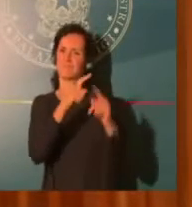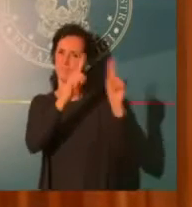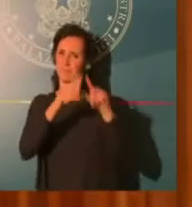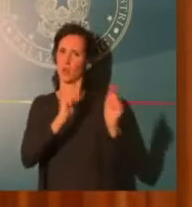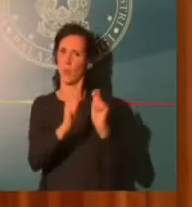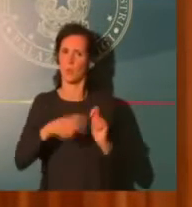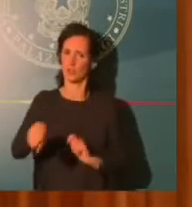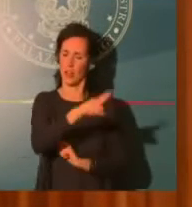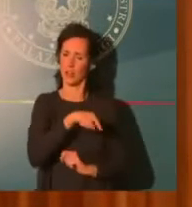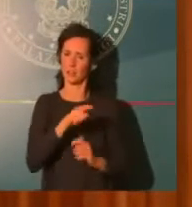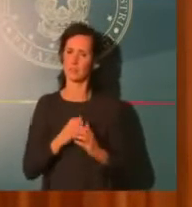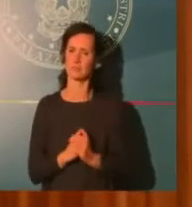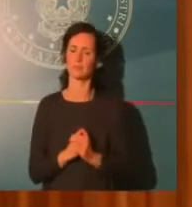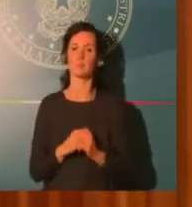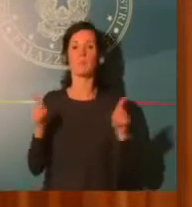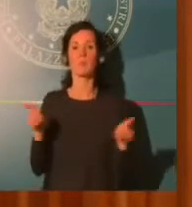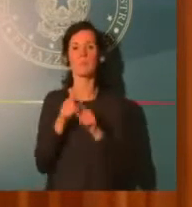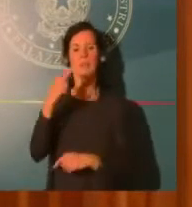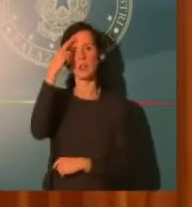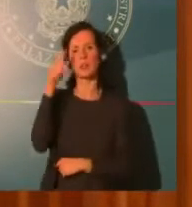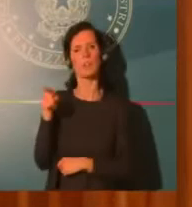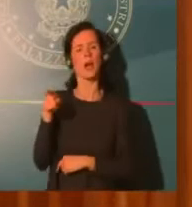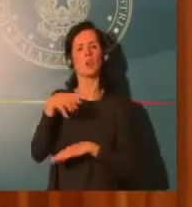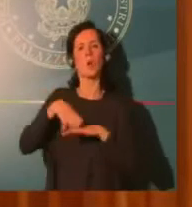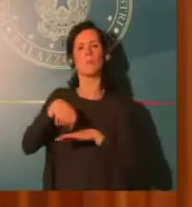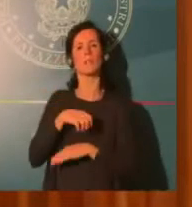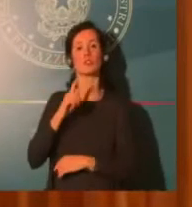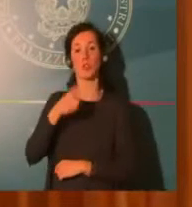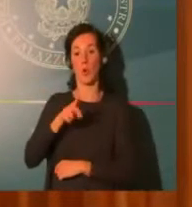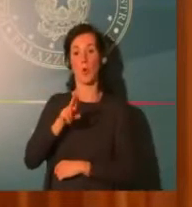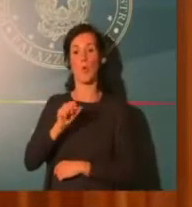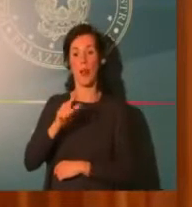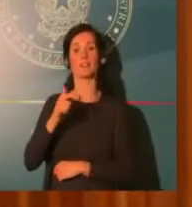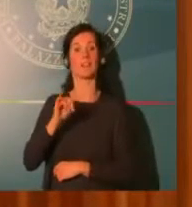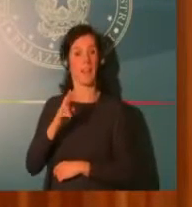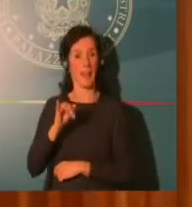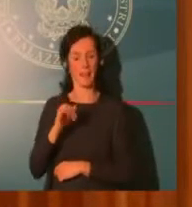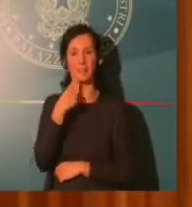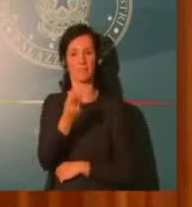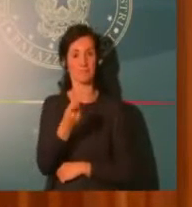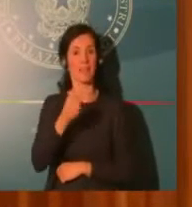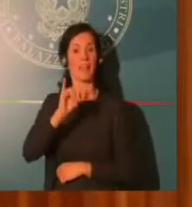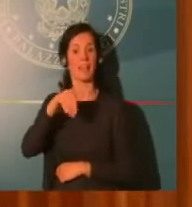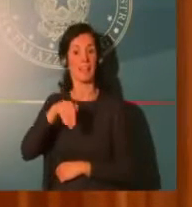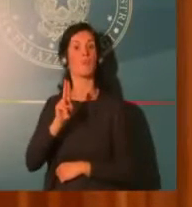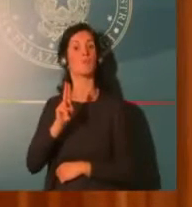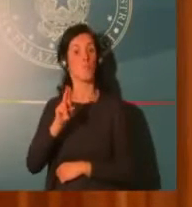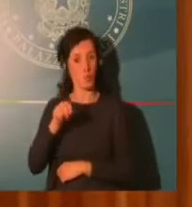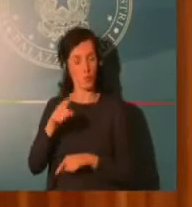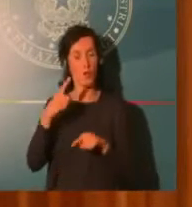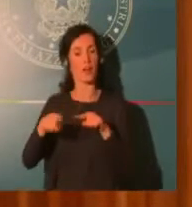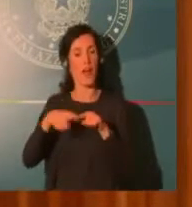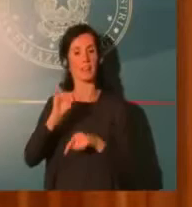esborso, un costo che non ci sarà. La sospensione dei contributi per il personale, un altro esborso che non ci sarà.